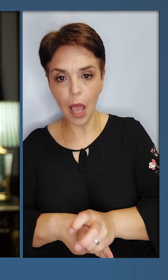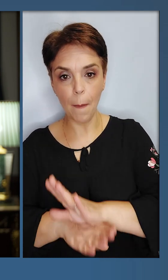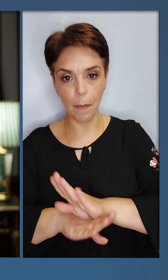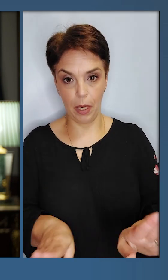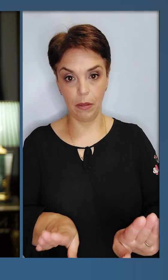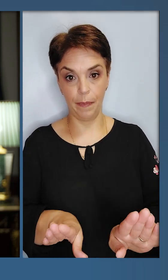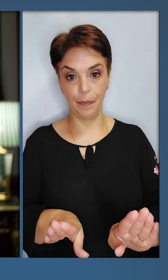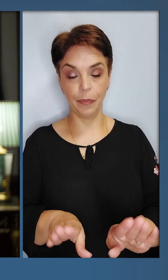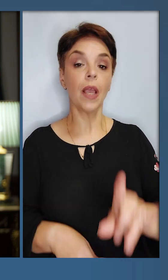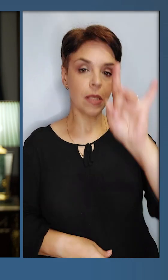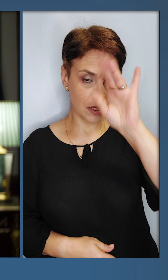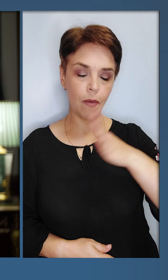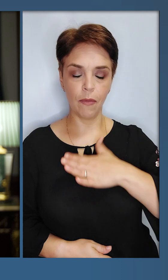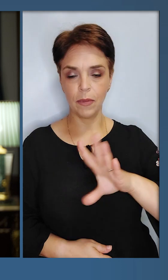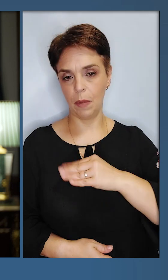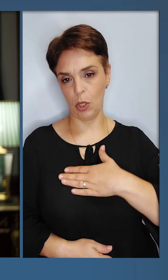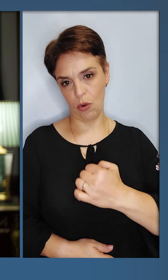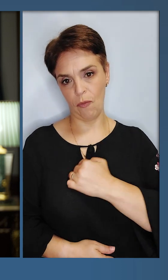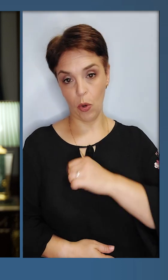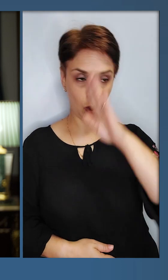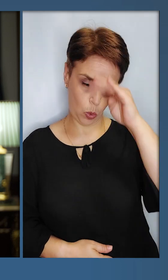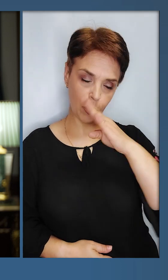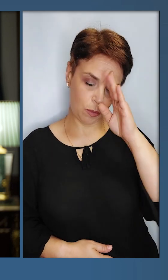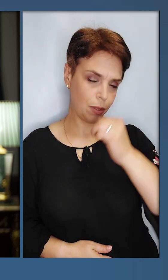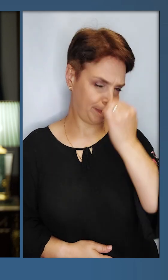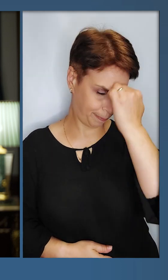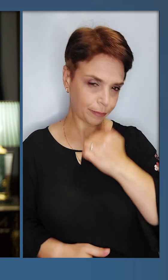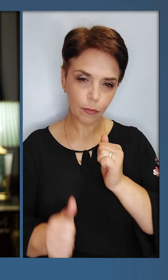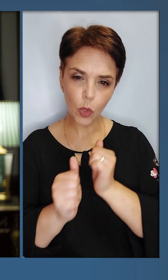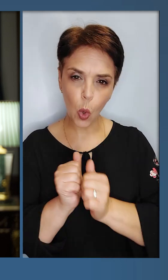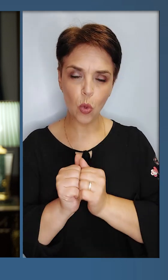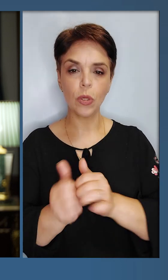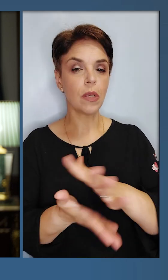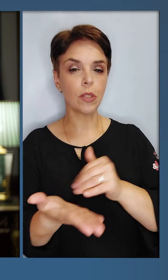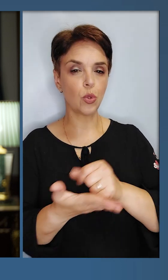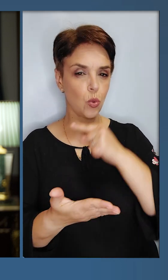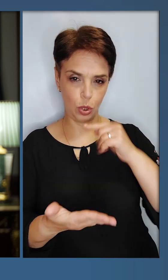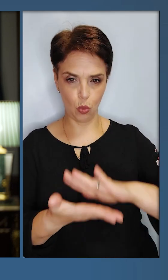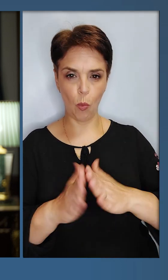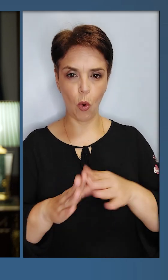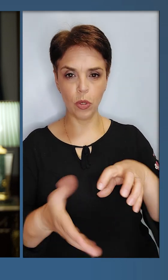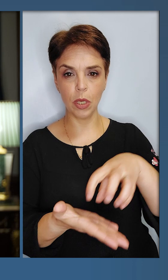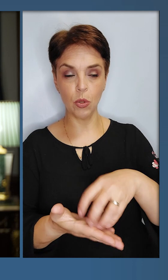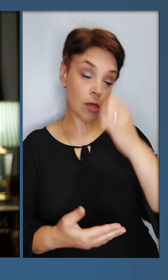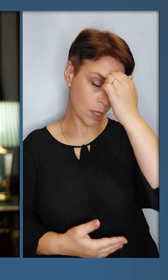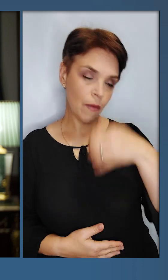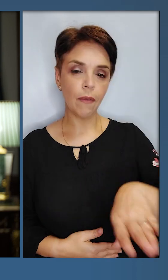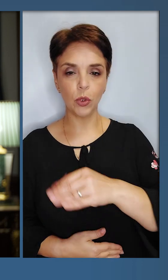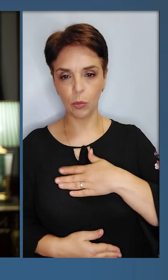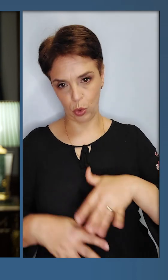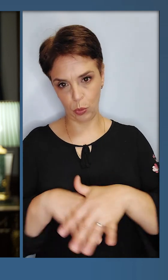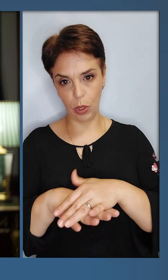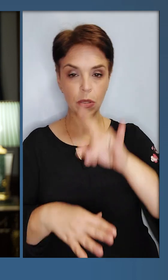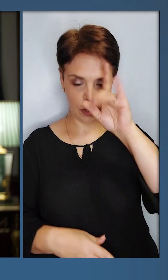не прийде. Слава усім нашим воїнам! Хлопці, дякую вам за кожну знищену російську позицію. Слава усьому